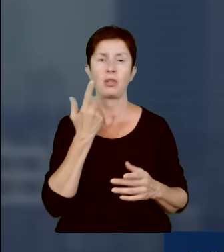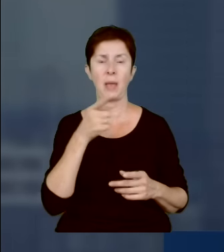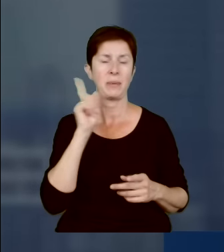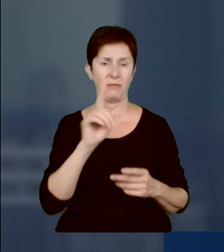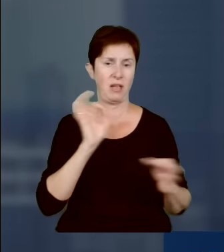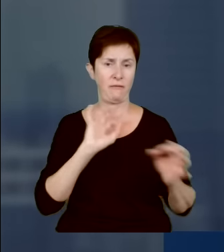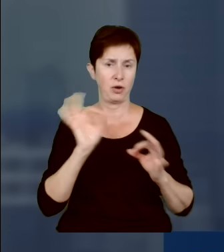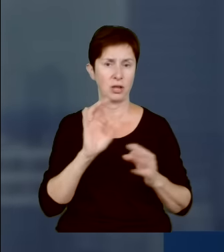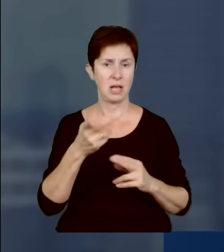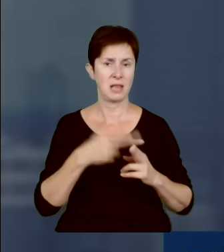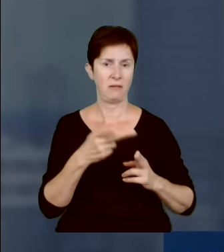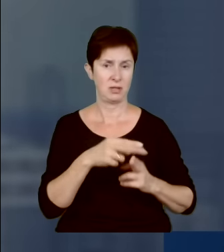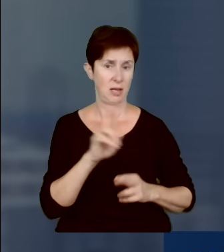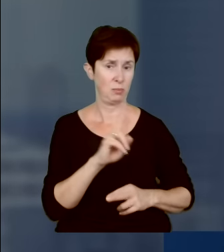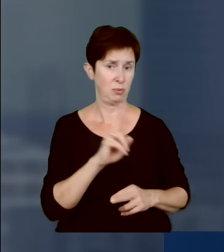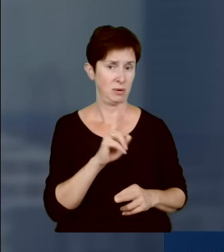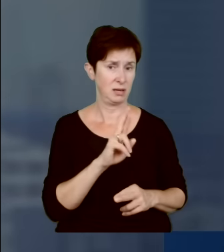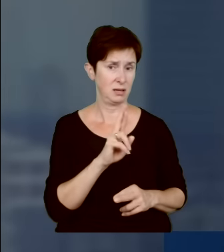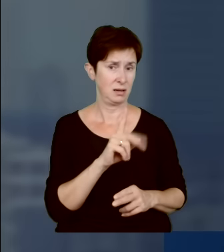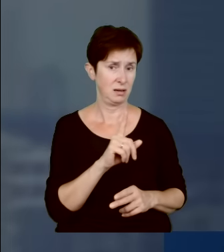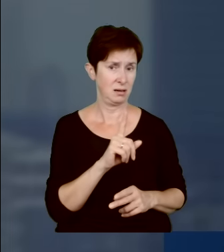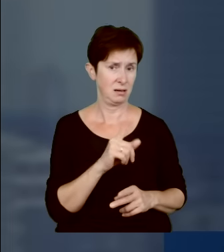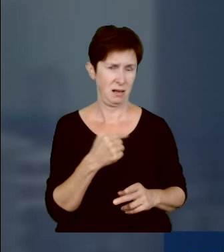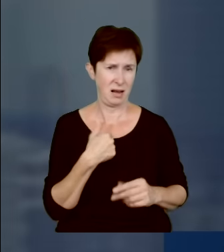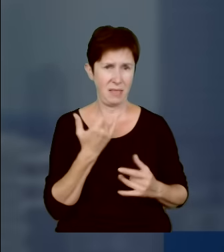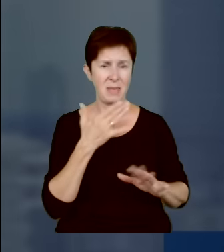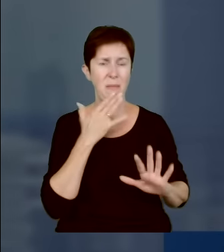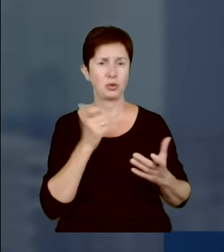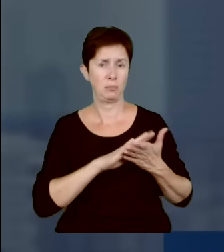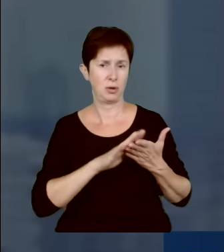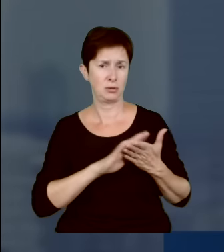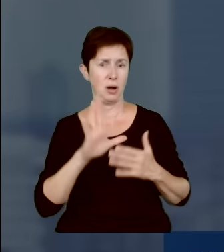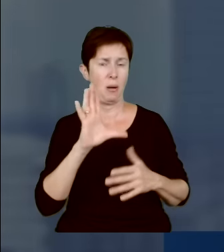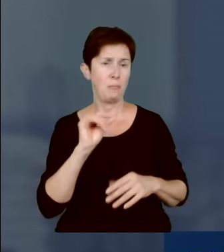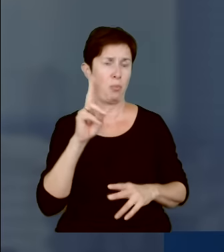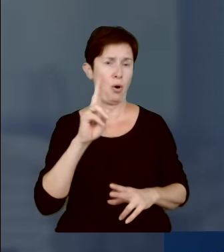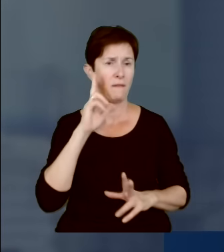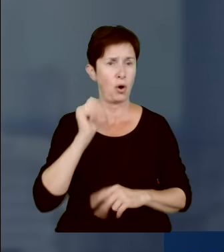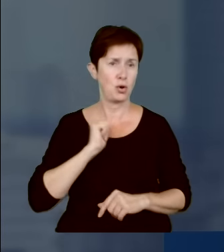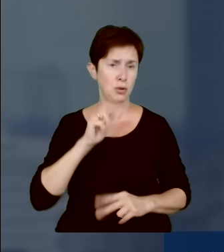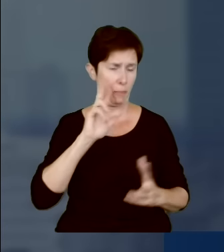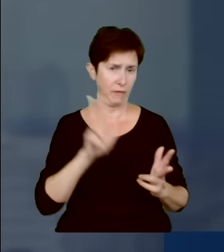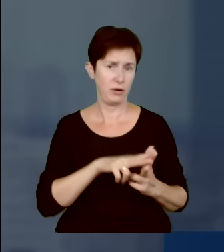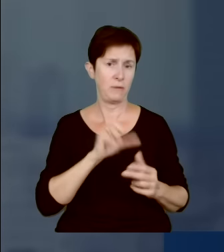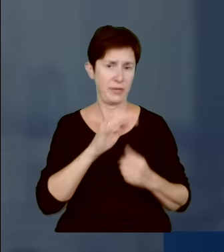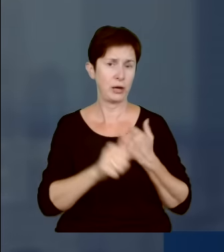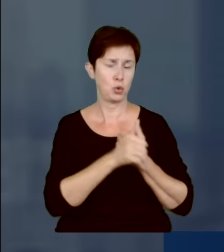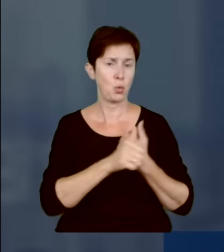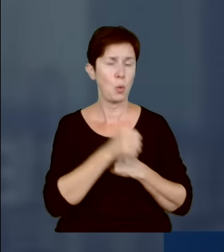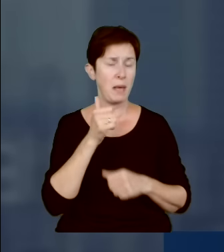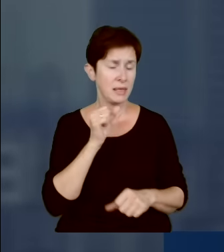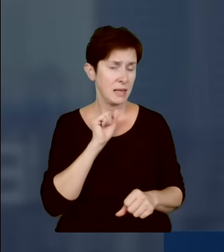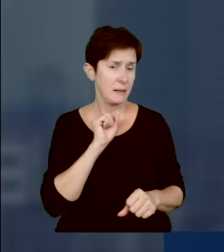Telewizję Republika. Tylko my chyba nie mamy czego prostować, bo sztab generalny potwierdził, że taki dokument